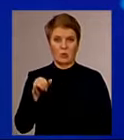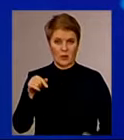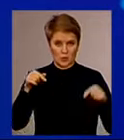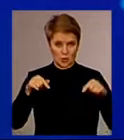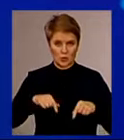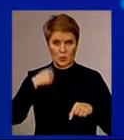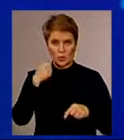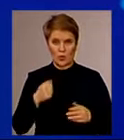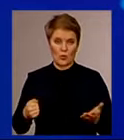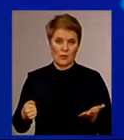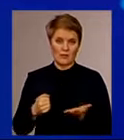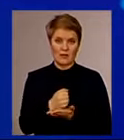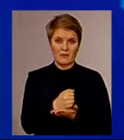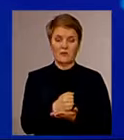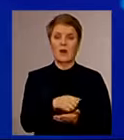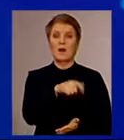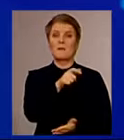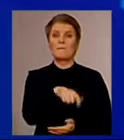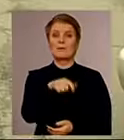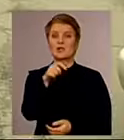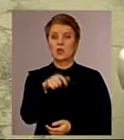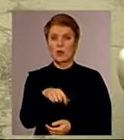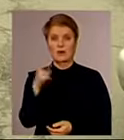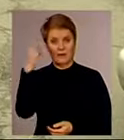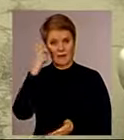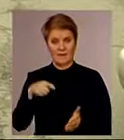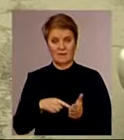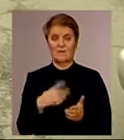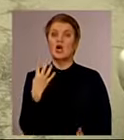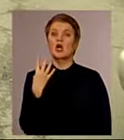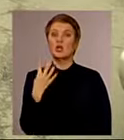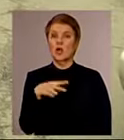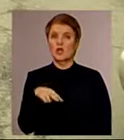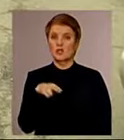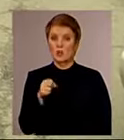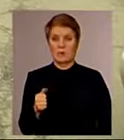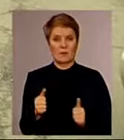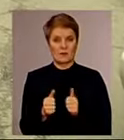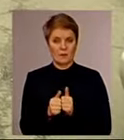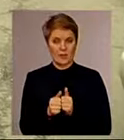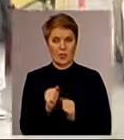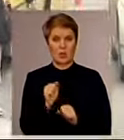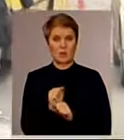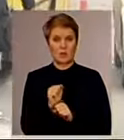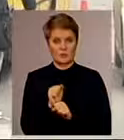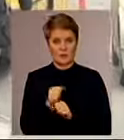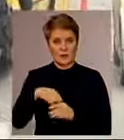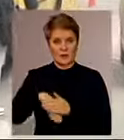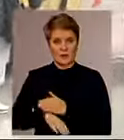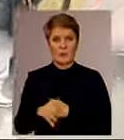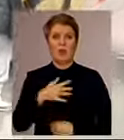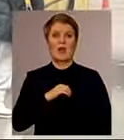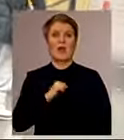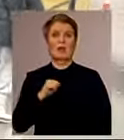новинам на першому повідомили у пресслужбі столичної поліції. Тоді, 4 листопада, біля зупинки неподалік станції метро Героїв Дніпра,